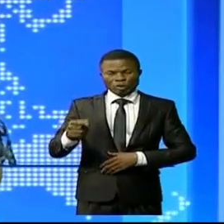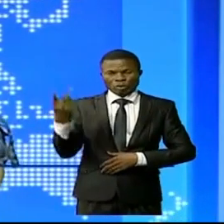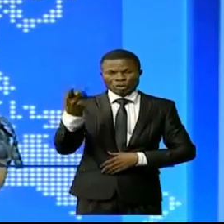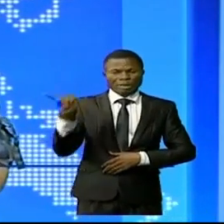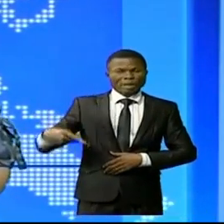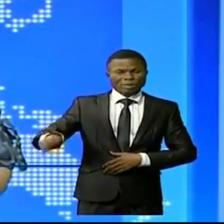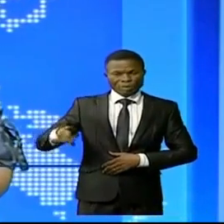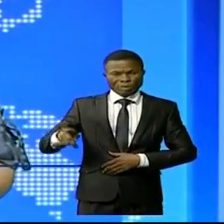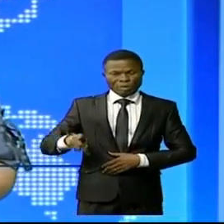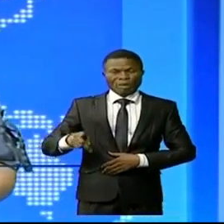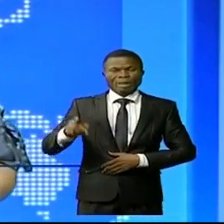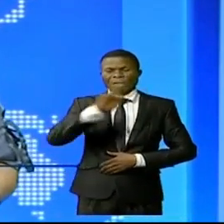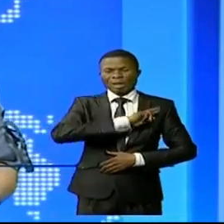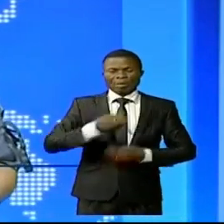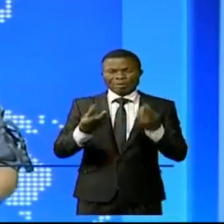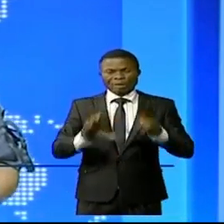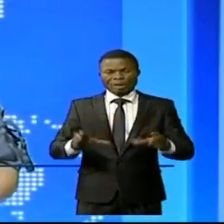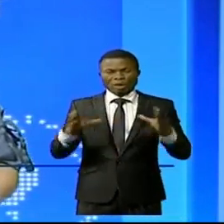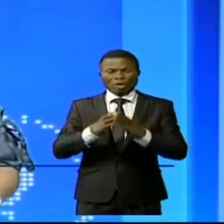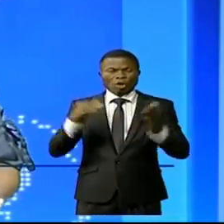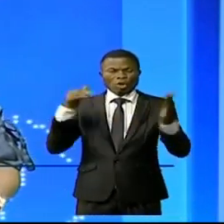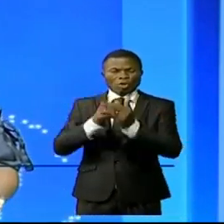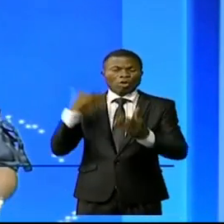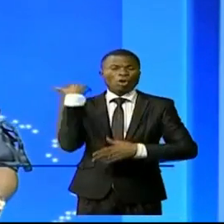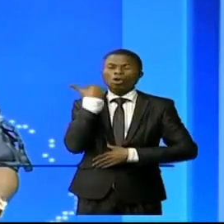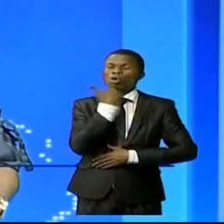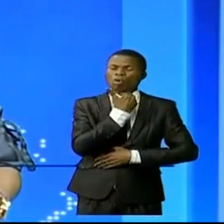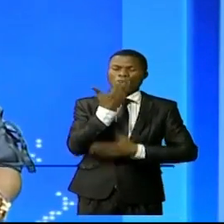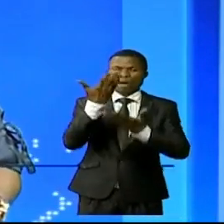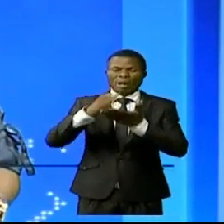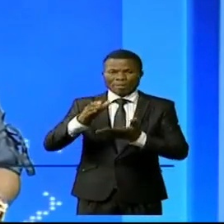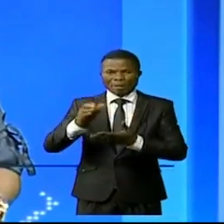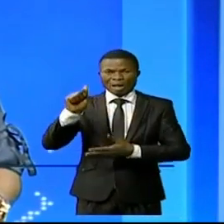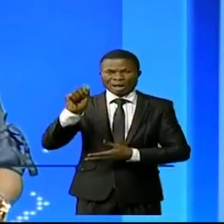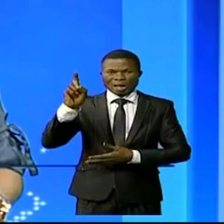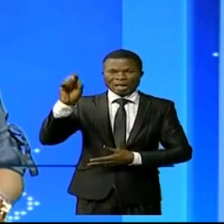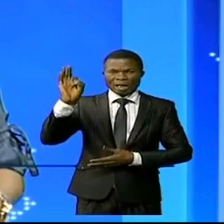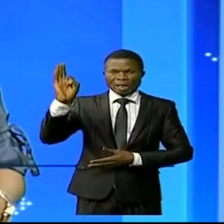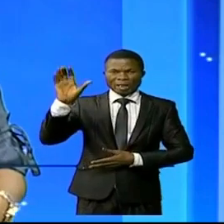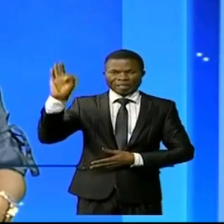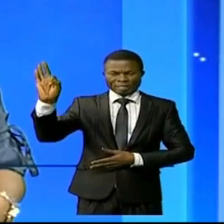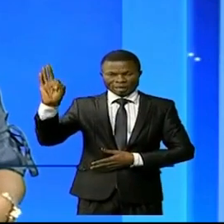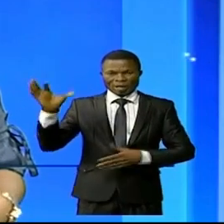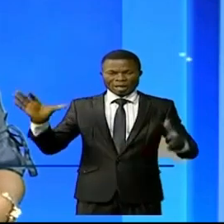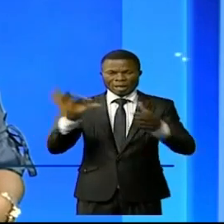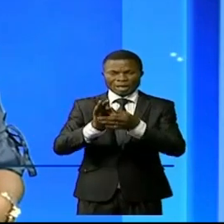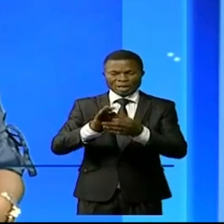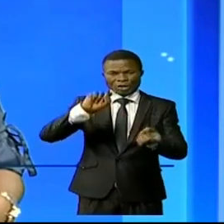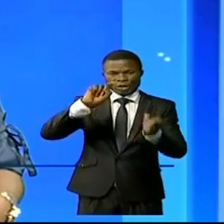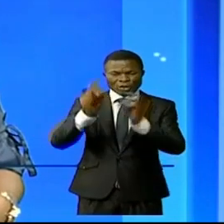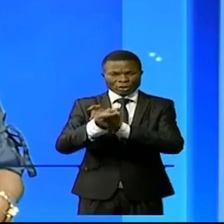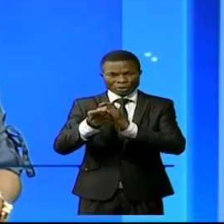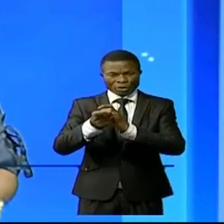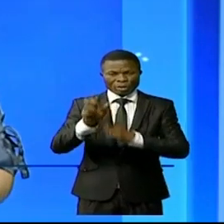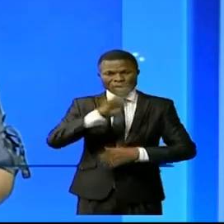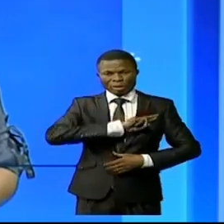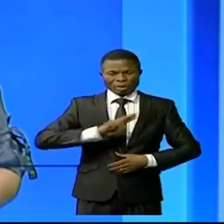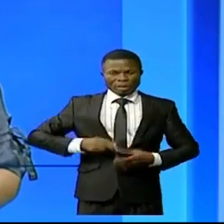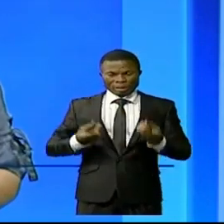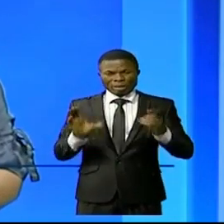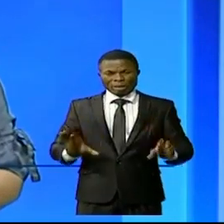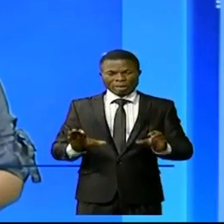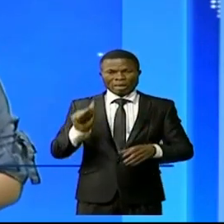Ouganda contre le ZADEF dans la partie est de la république L'alliance pour la réforme de la république